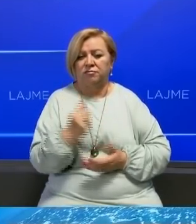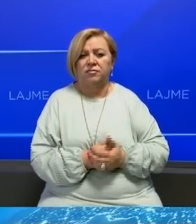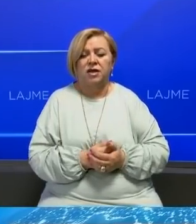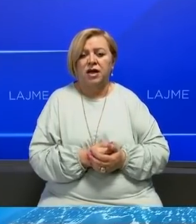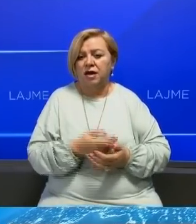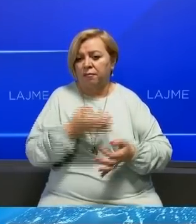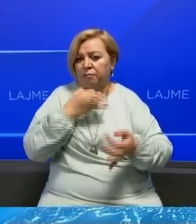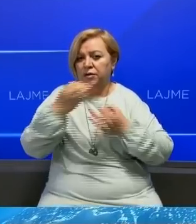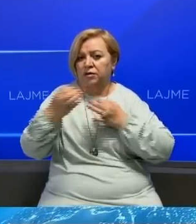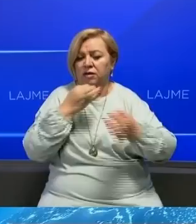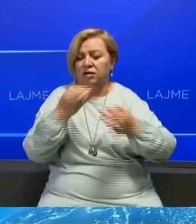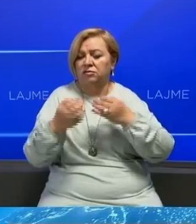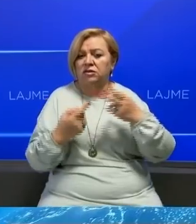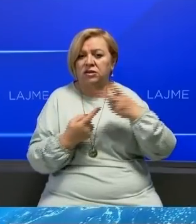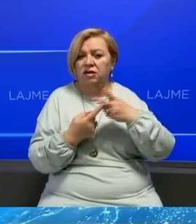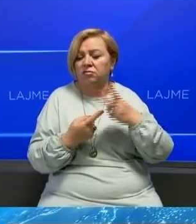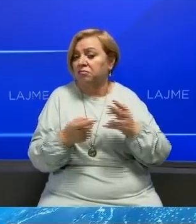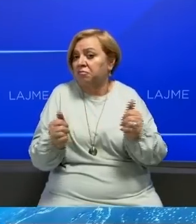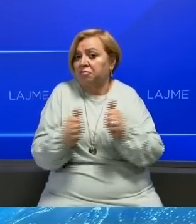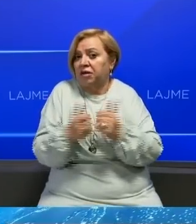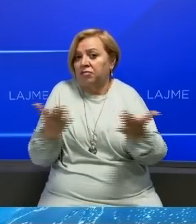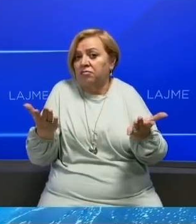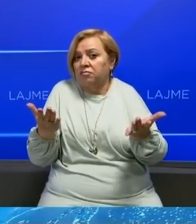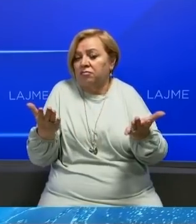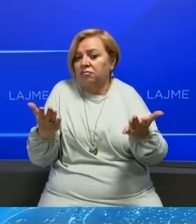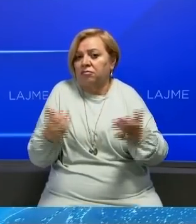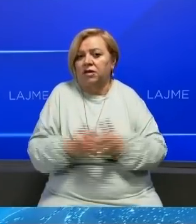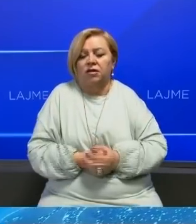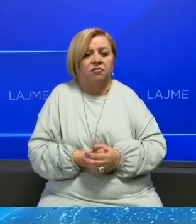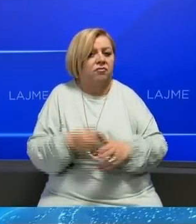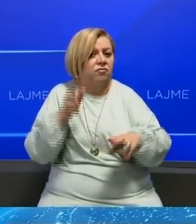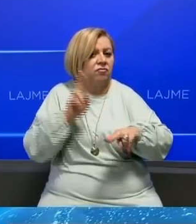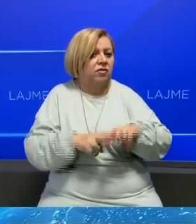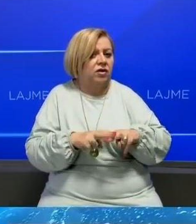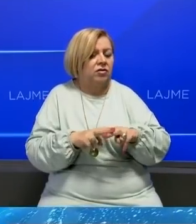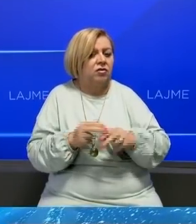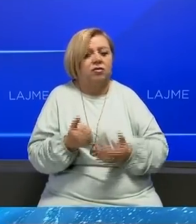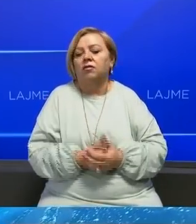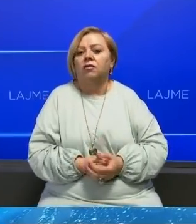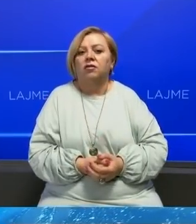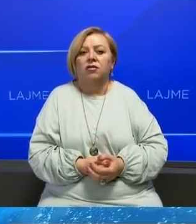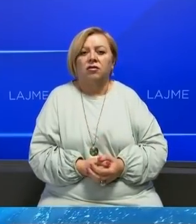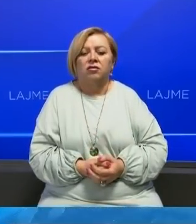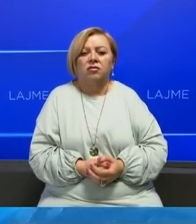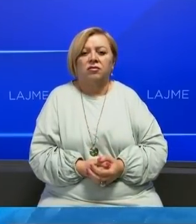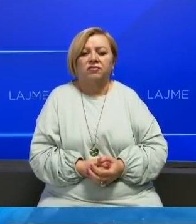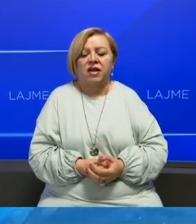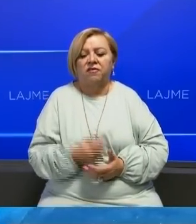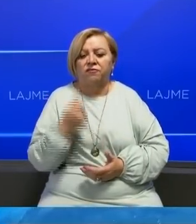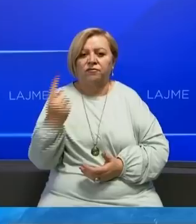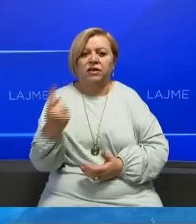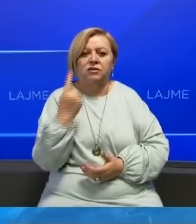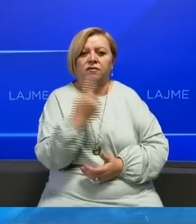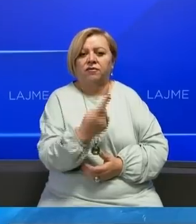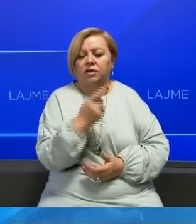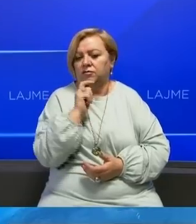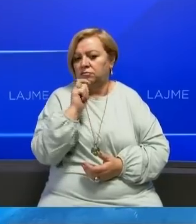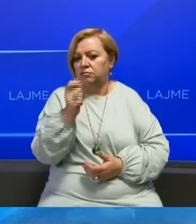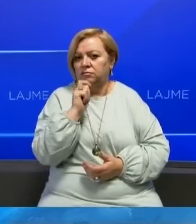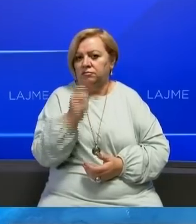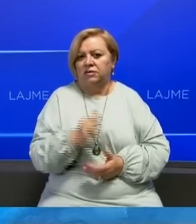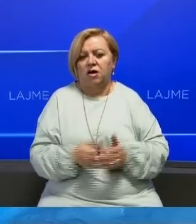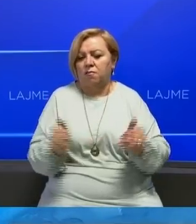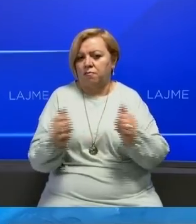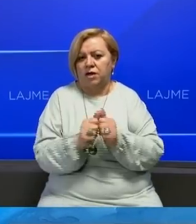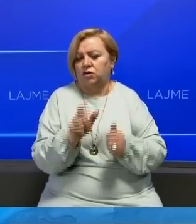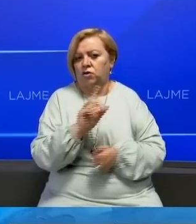të gazetarve bashkarisht, pasi që ata ka vendosur tashme që media e të rritohen në veqe veq dhe të mos këtë një konferinca për